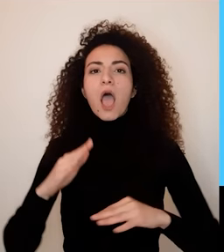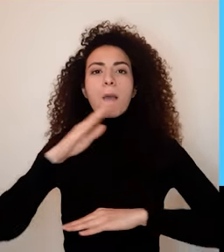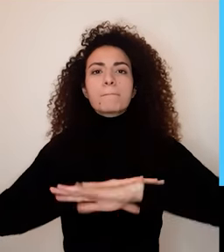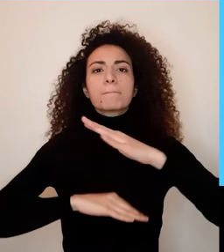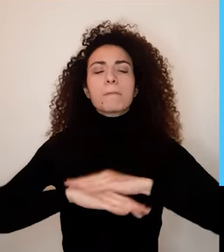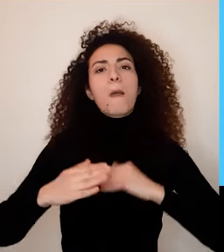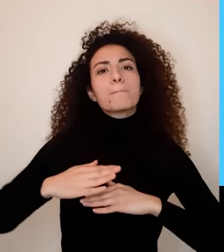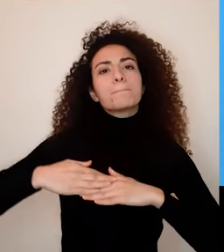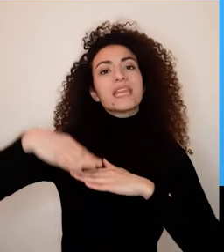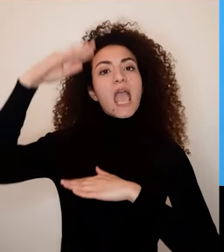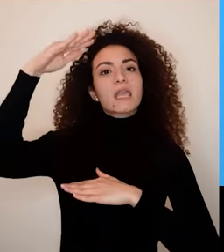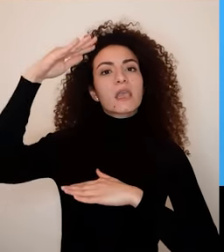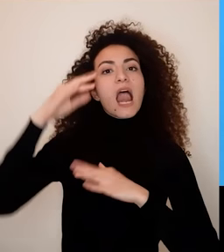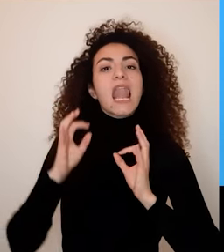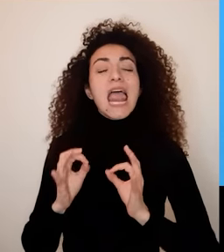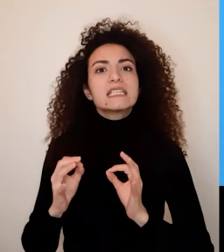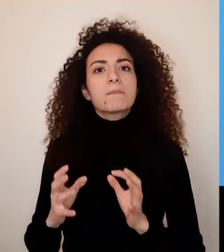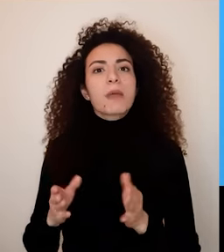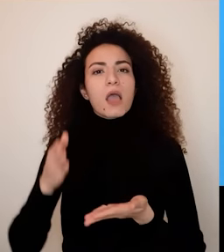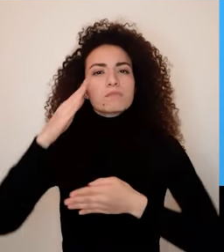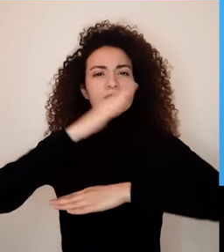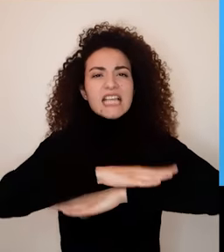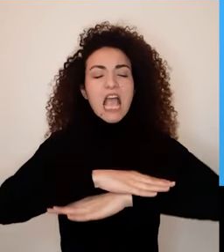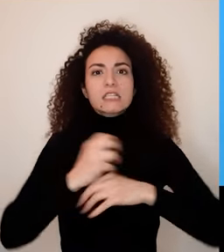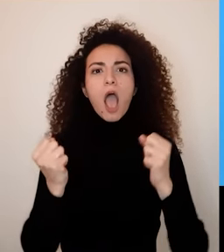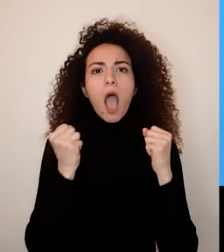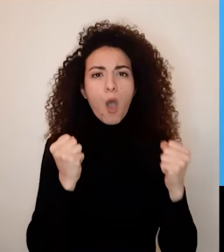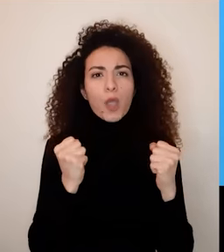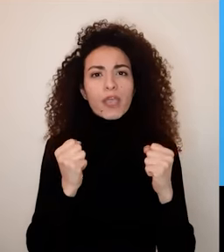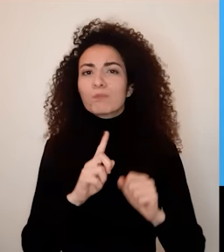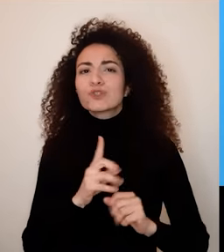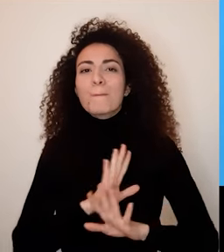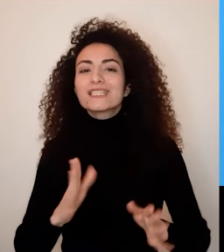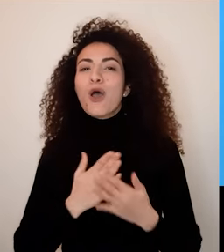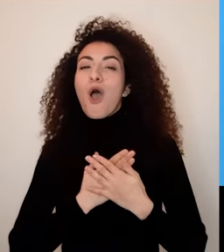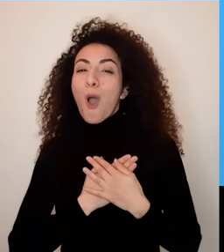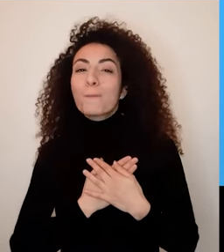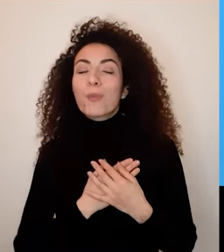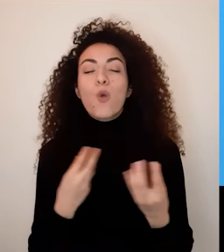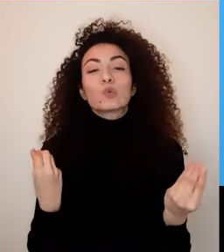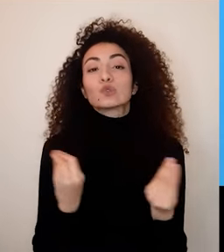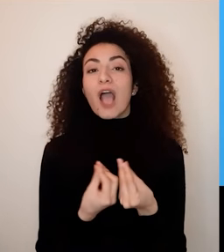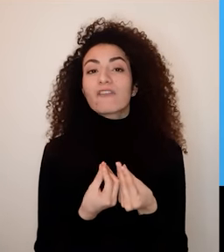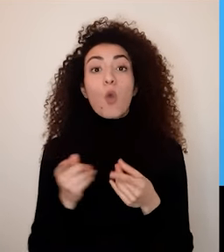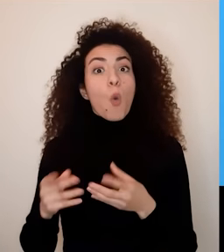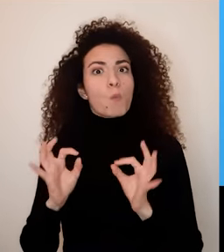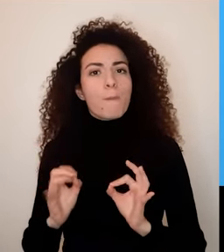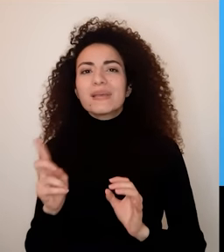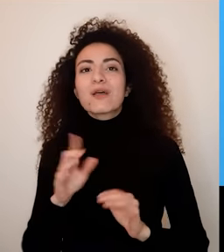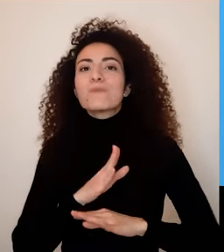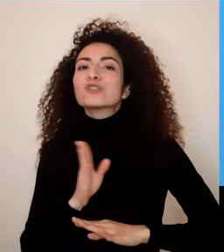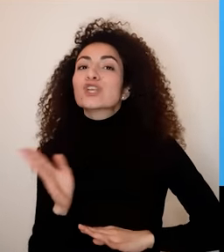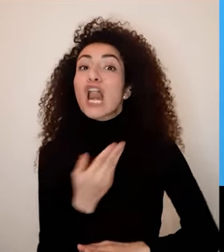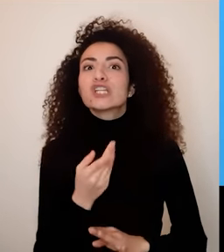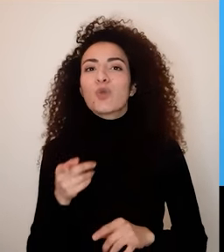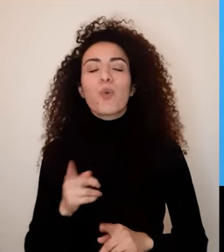نشبه العلاقة لبنية التي لابد أن تتأسس على أسس متينة وواضحة للشريكين أبعد من مشاعر الحب والشغف على الرغم من